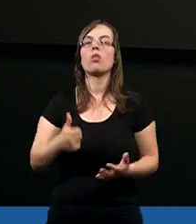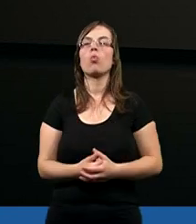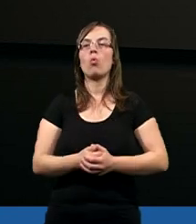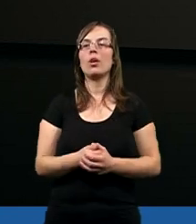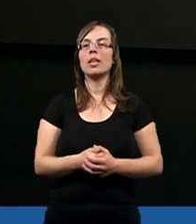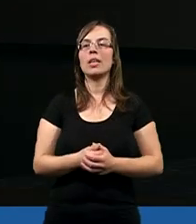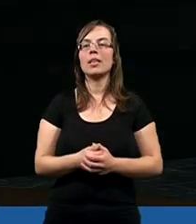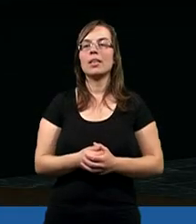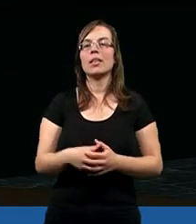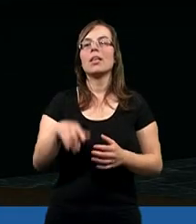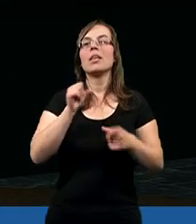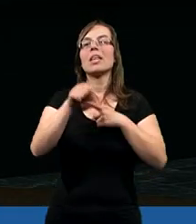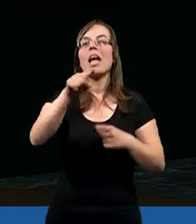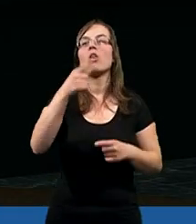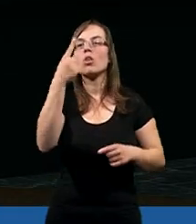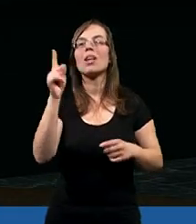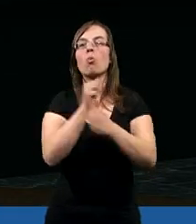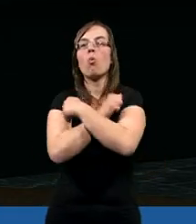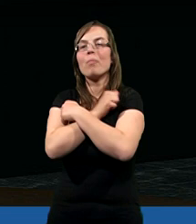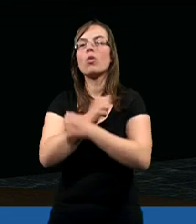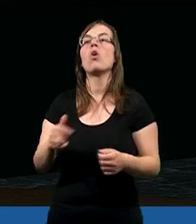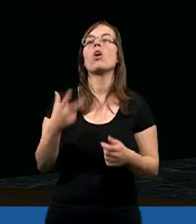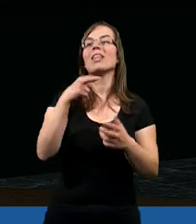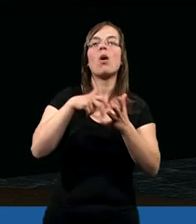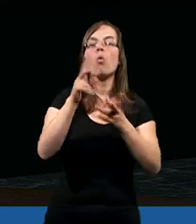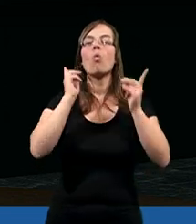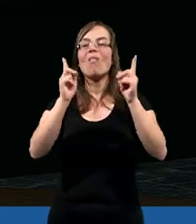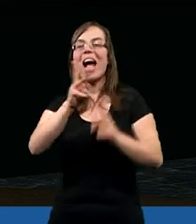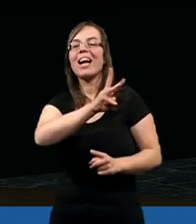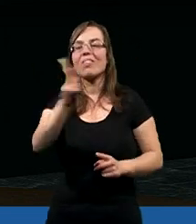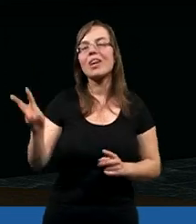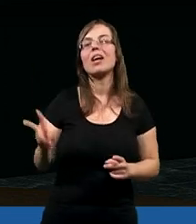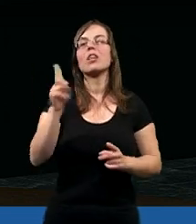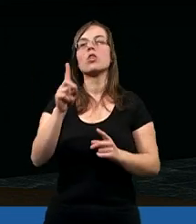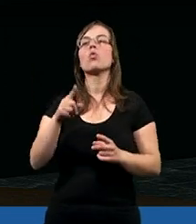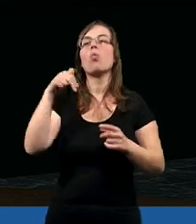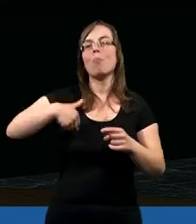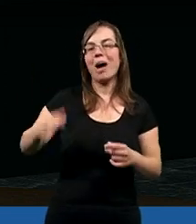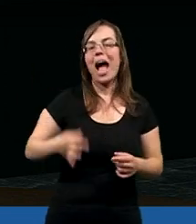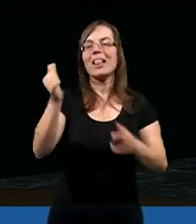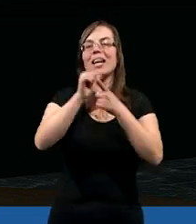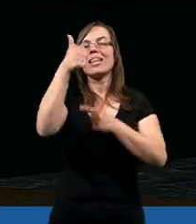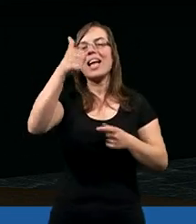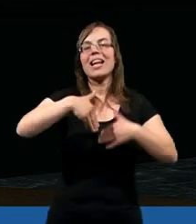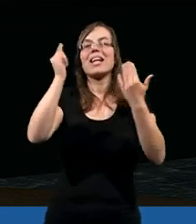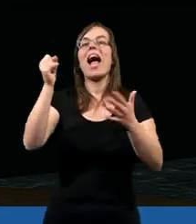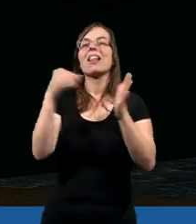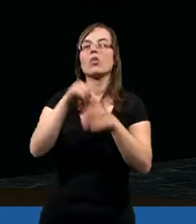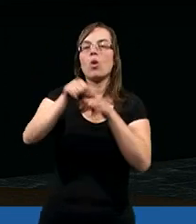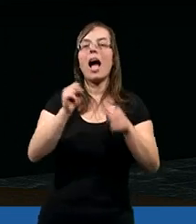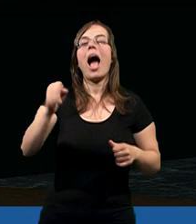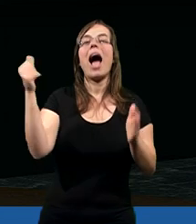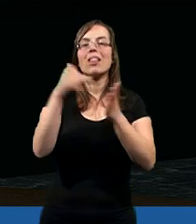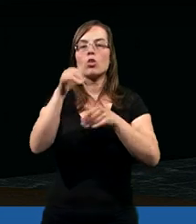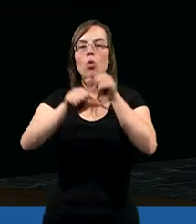listu. Niech to jedno umiłowanie nie uchodzi uwagi waszej, że u Pana jeden dzień jest jak tysiąc